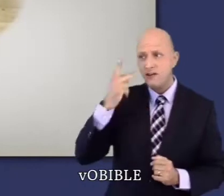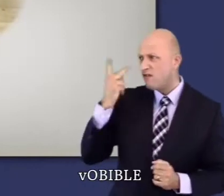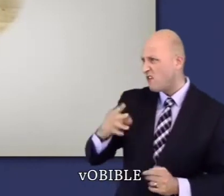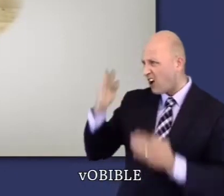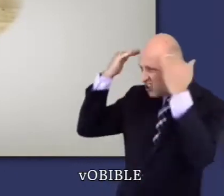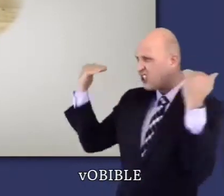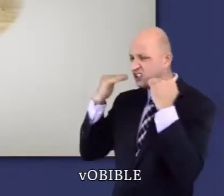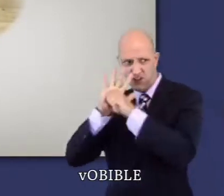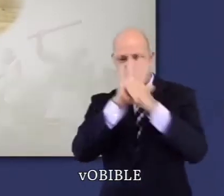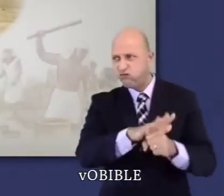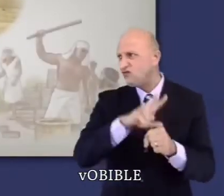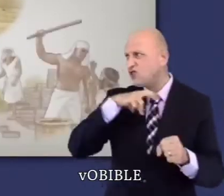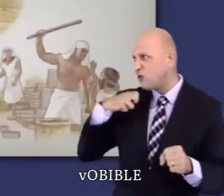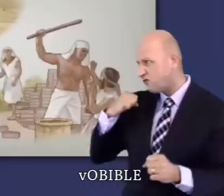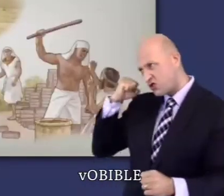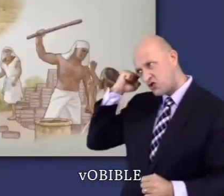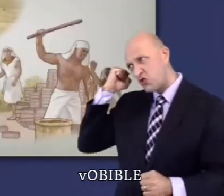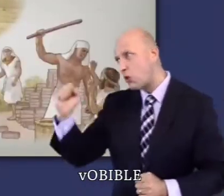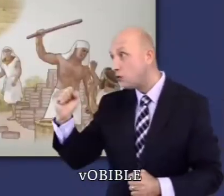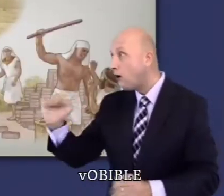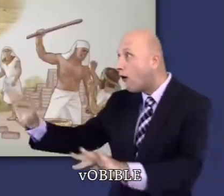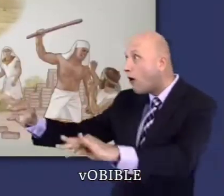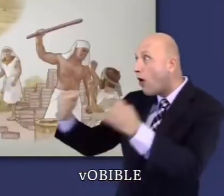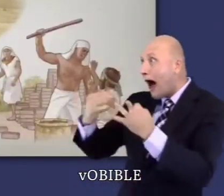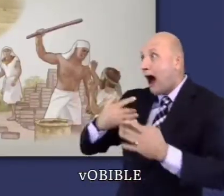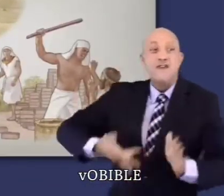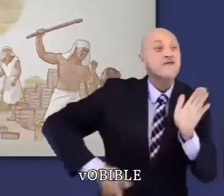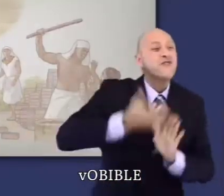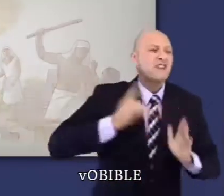Madian après qu'il a tué un Égyptien qui m'a traité un Hébreu.